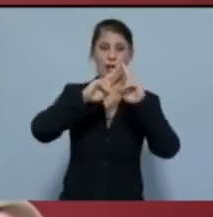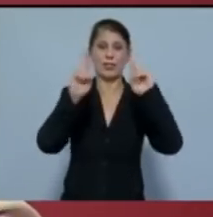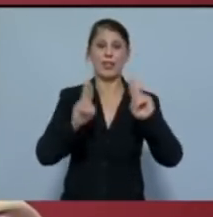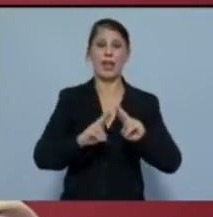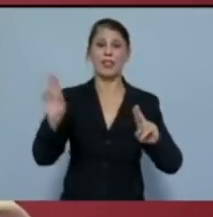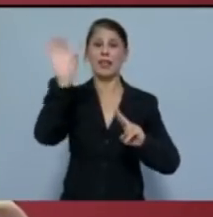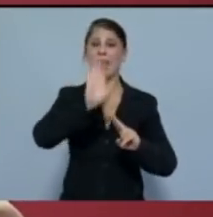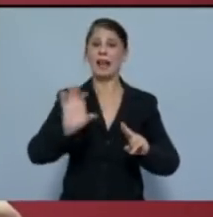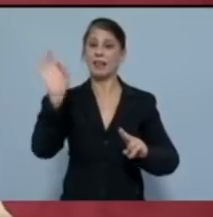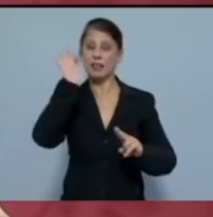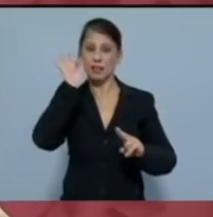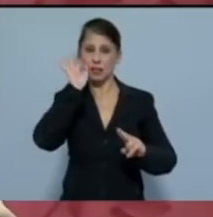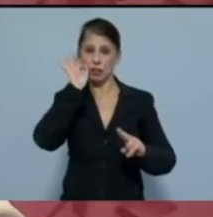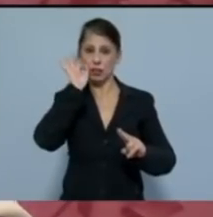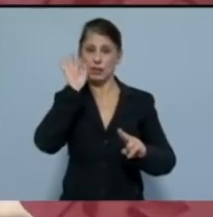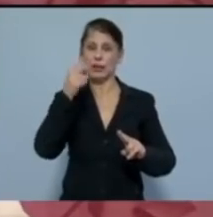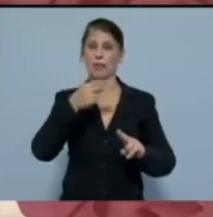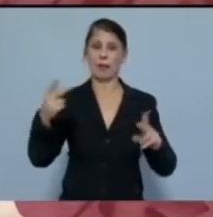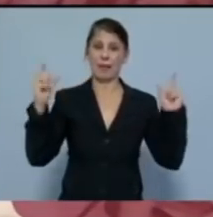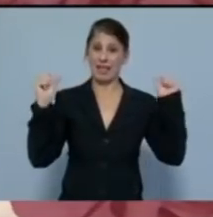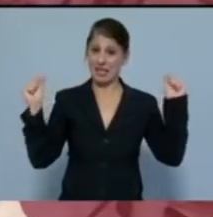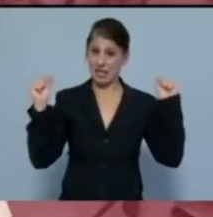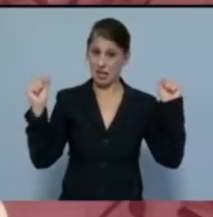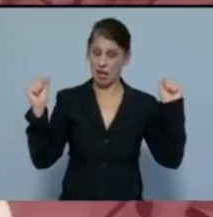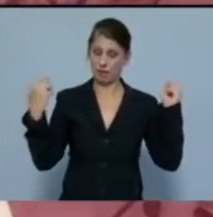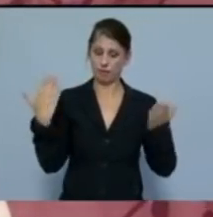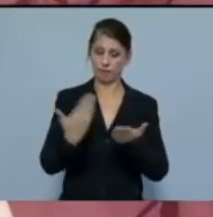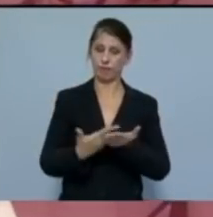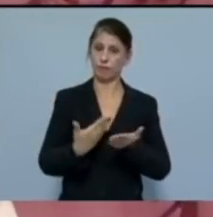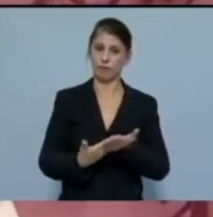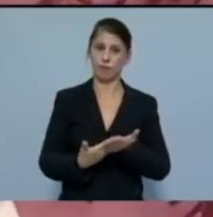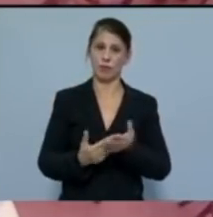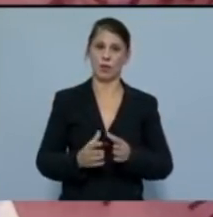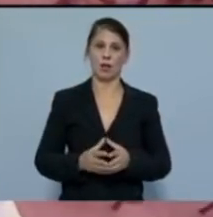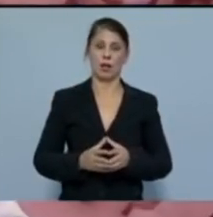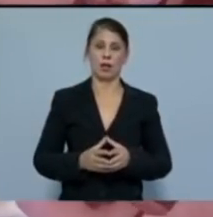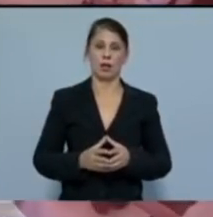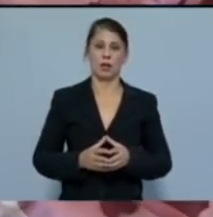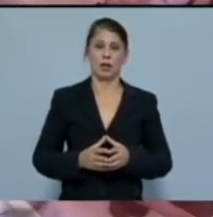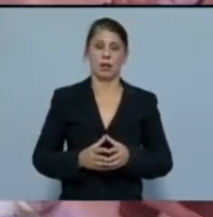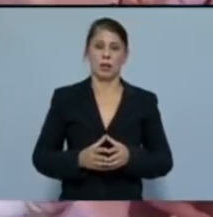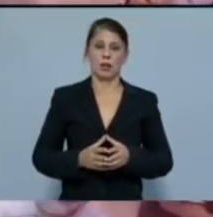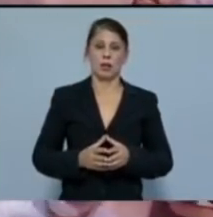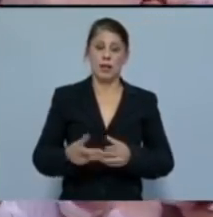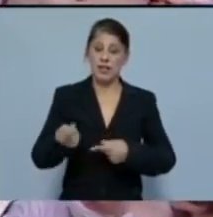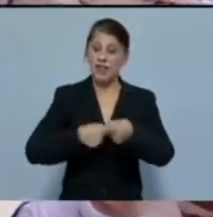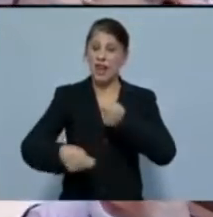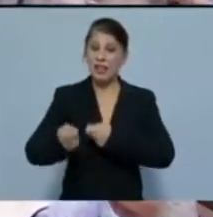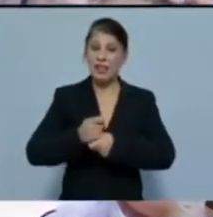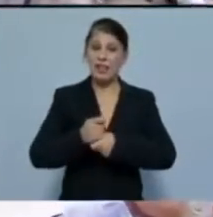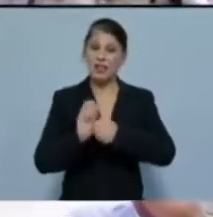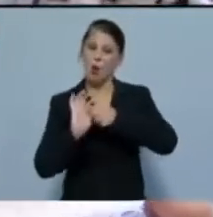Έκθεσης Θεσσαλονίκης για την υγεία απέδειξαν ότι η εγκληματική διαχείριση της